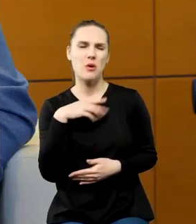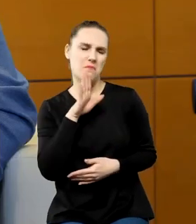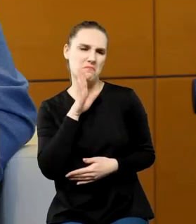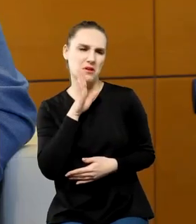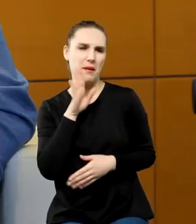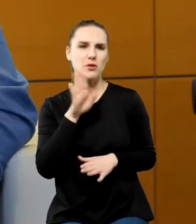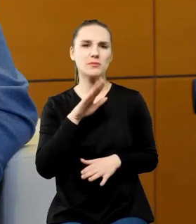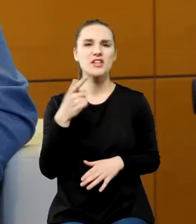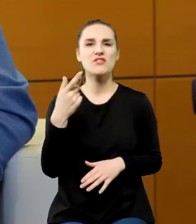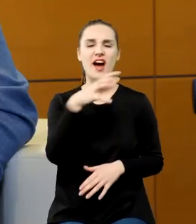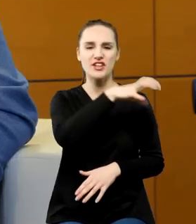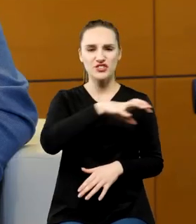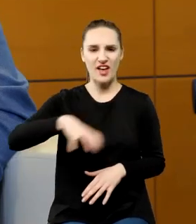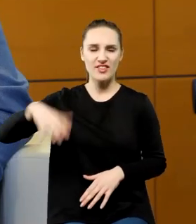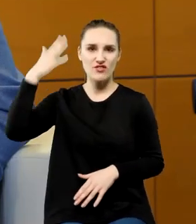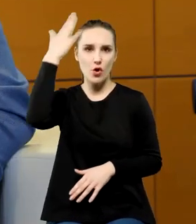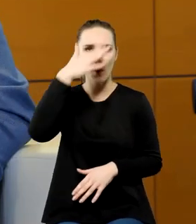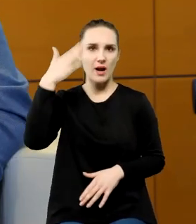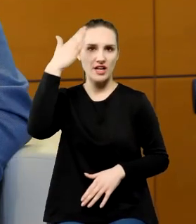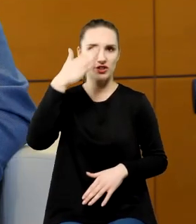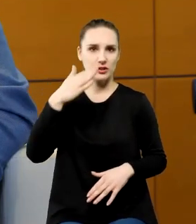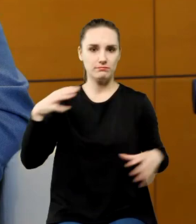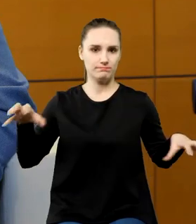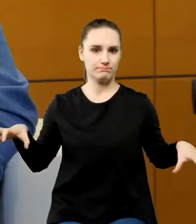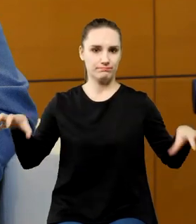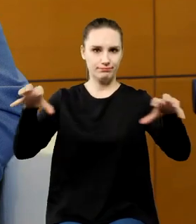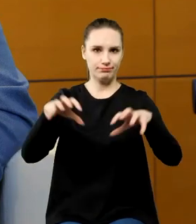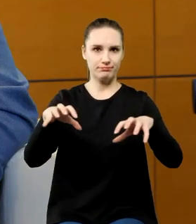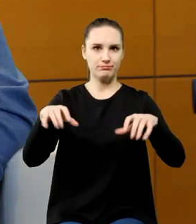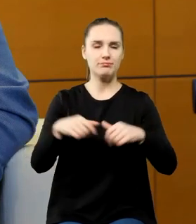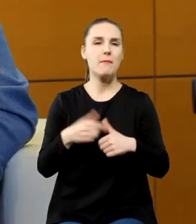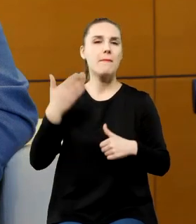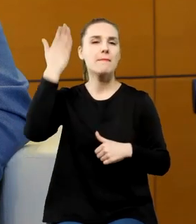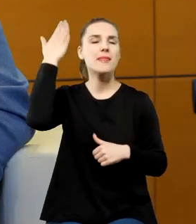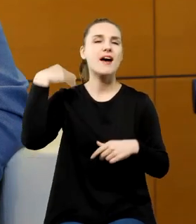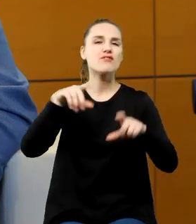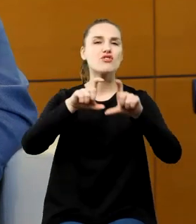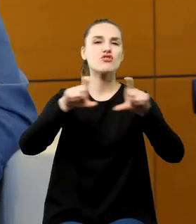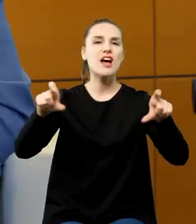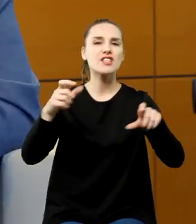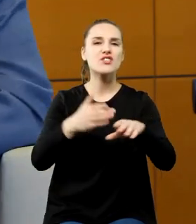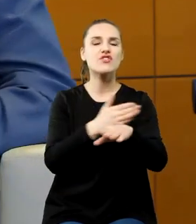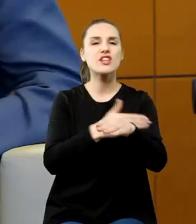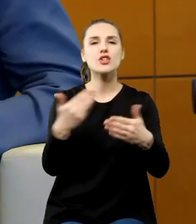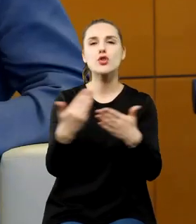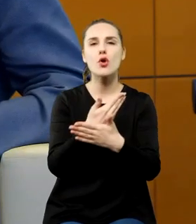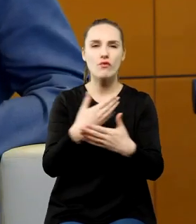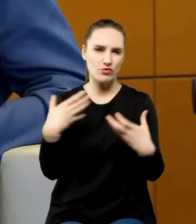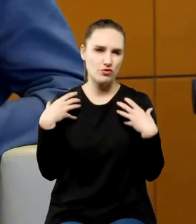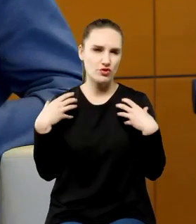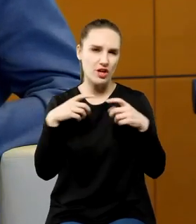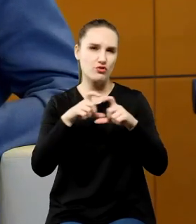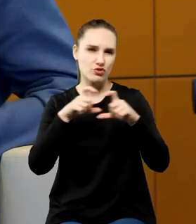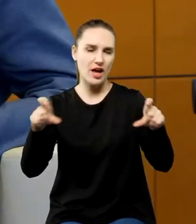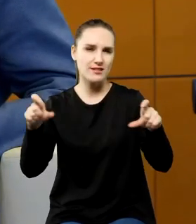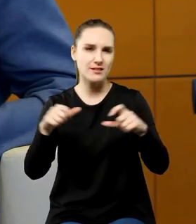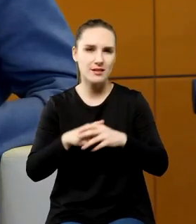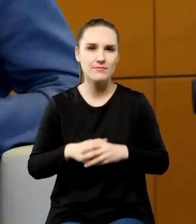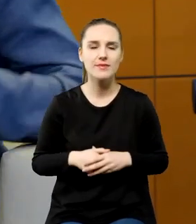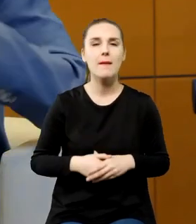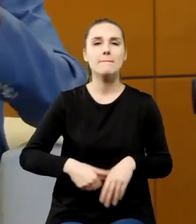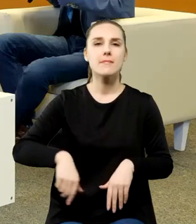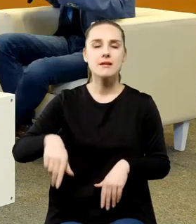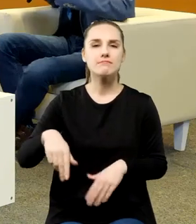dwóch światów wyobraźni tej antycznej, średniowiecznej, wczesno-nowożytnej wyobraźni, w której zasada autorytetu była taka